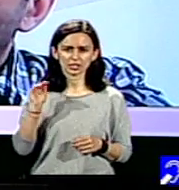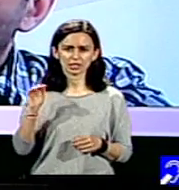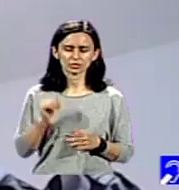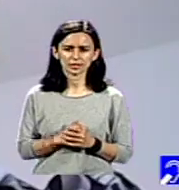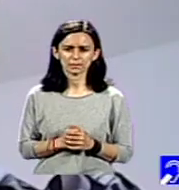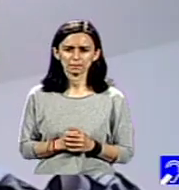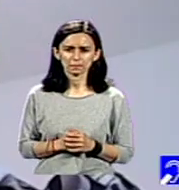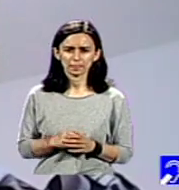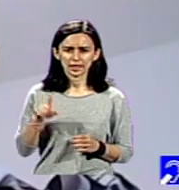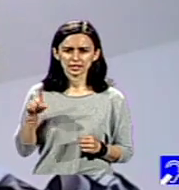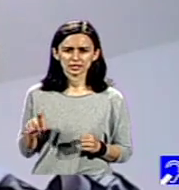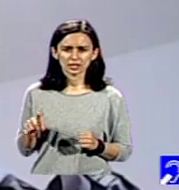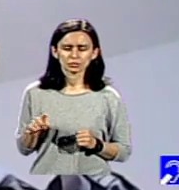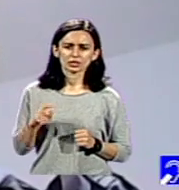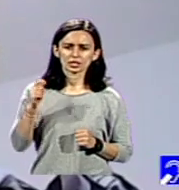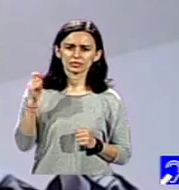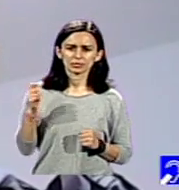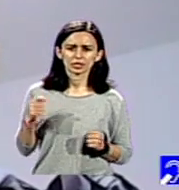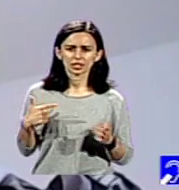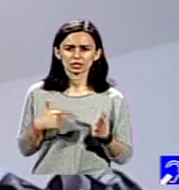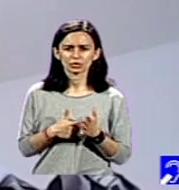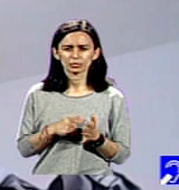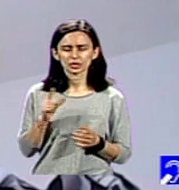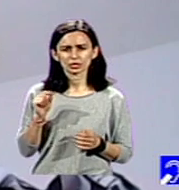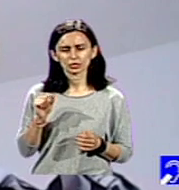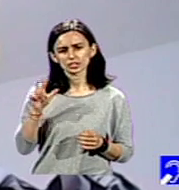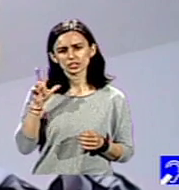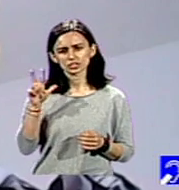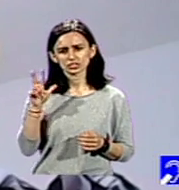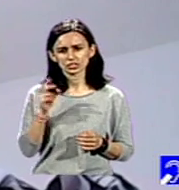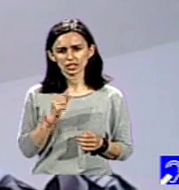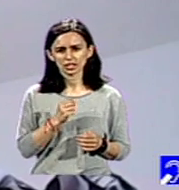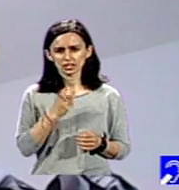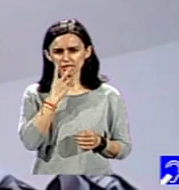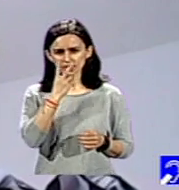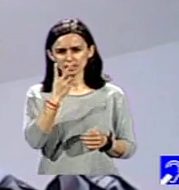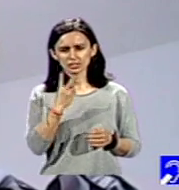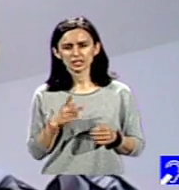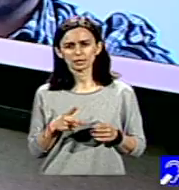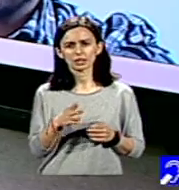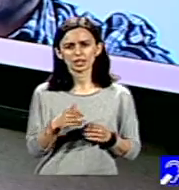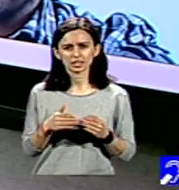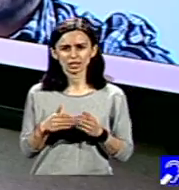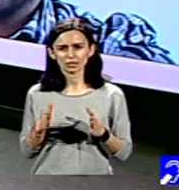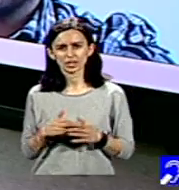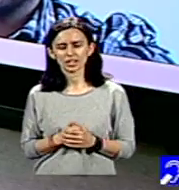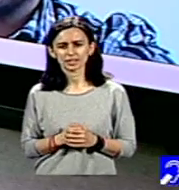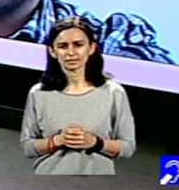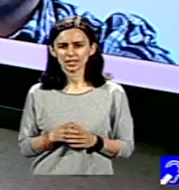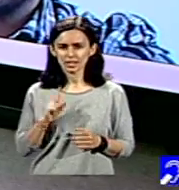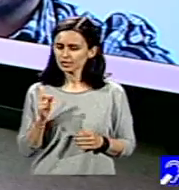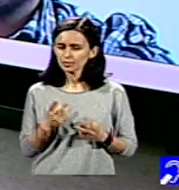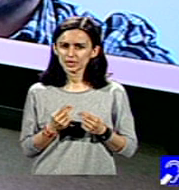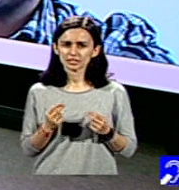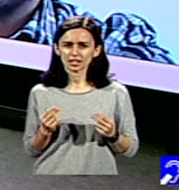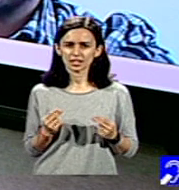februarie 2023 ne vedem la inaugurare. Februarie 2023, nu mai e mult până